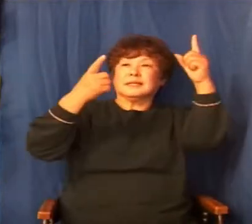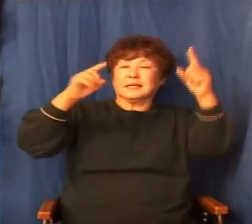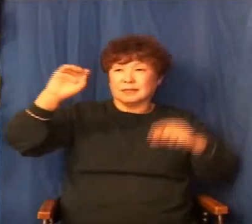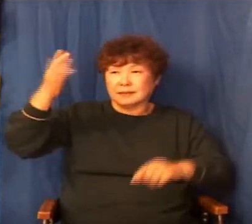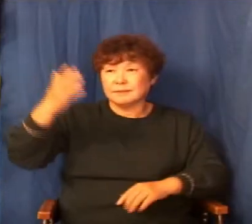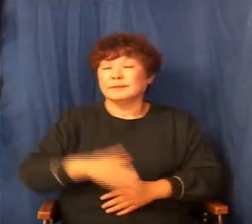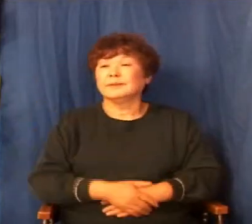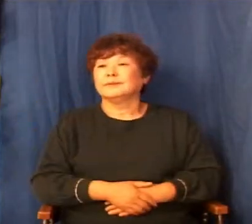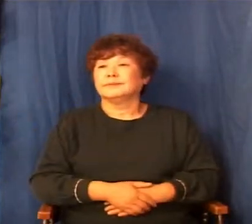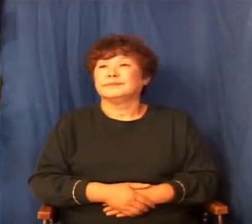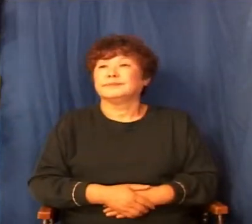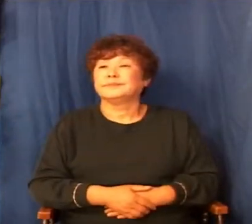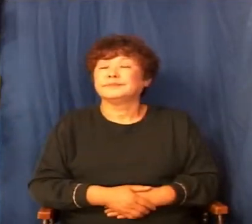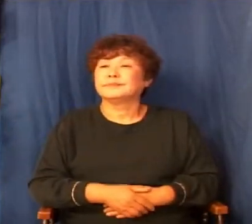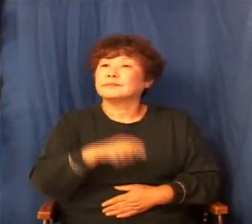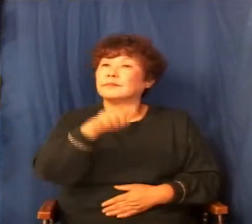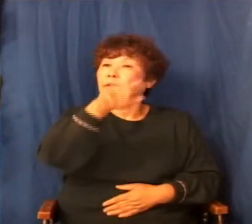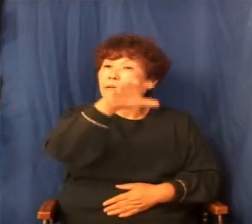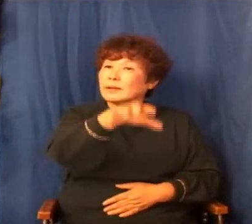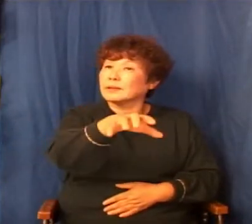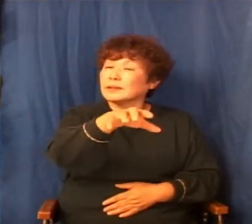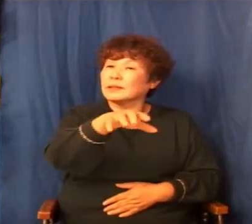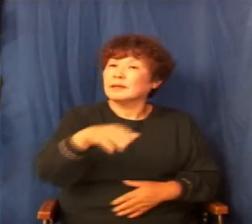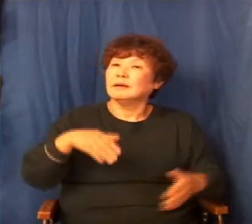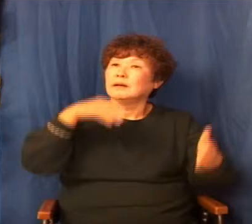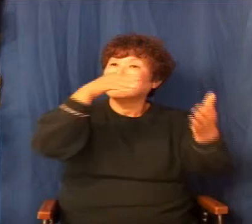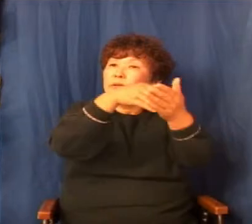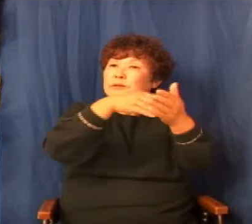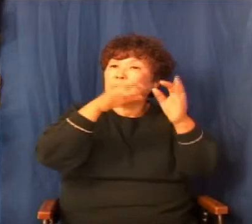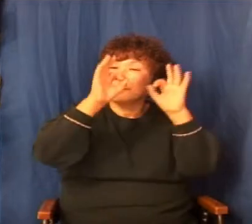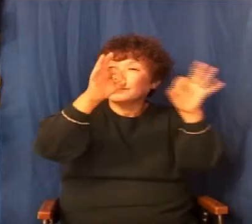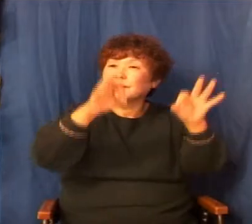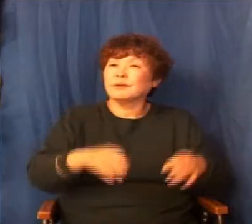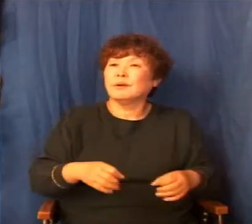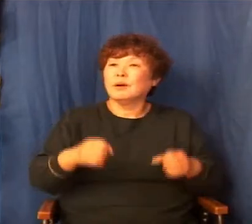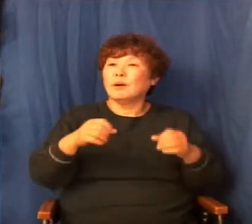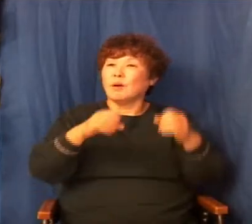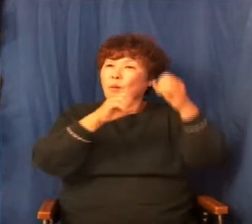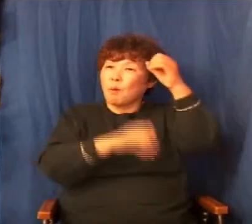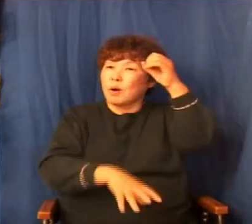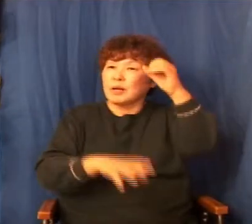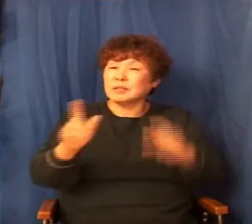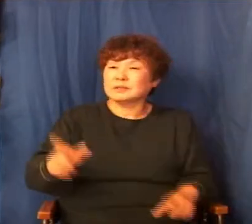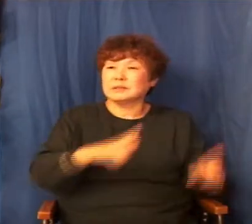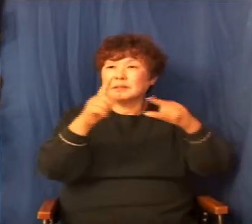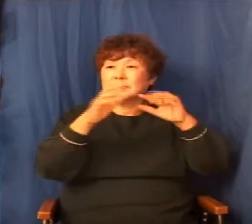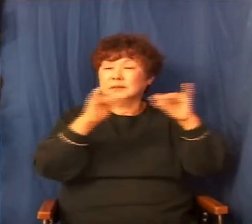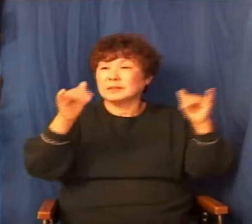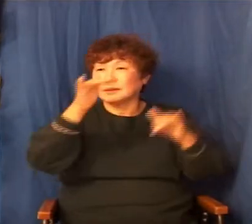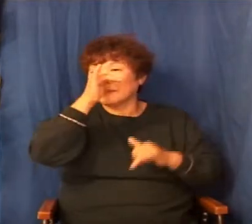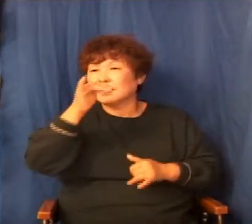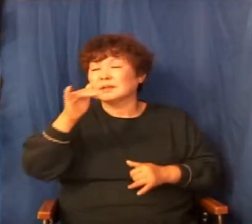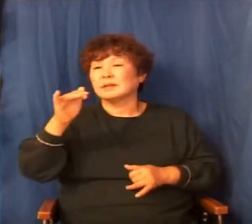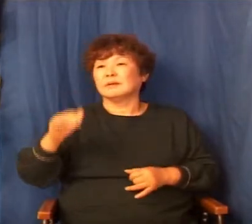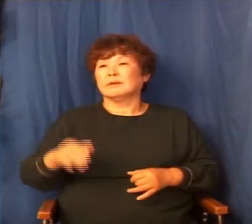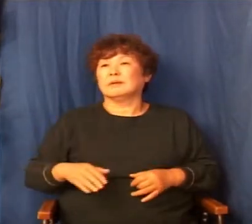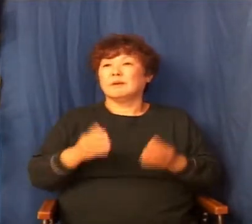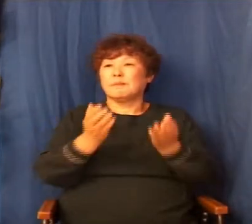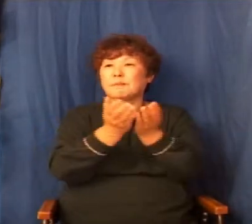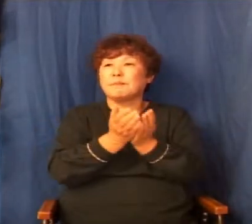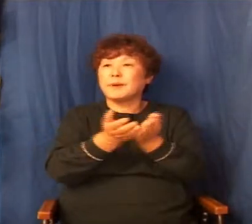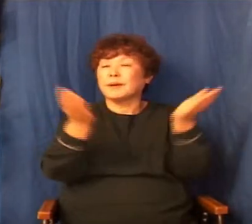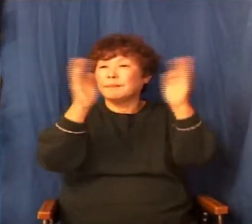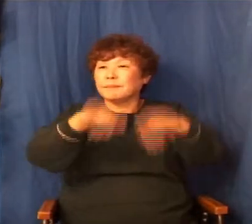같이 살아나게 됐는데 거기에 도착을 해보니까 원주민들이 있고 원주민들이 이제 배가 파손돼서 사람들이 오고 있으니까